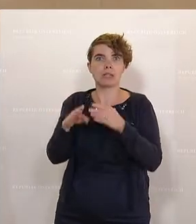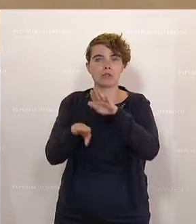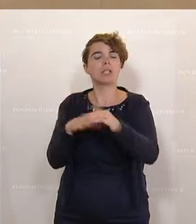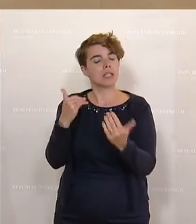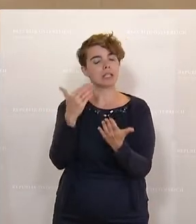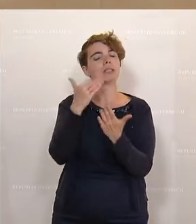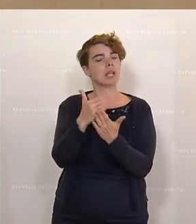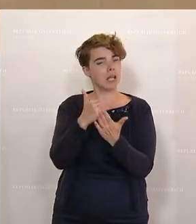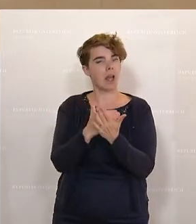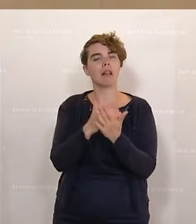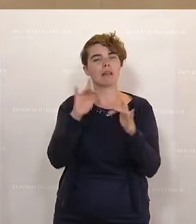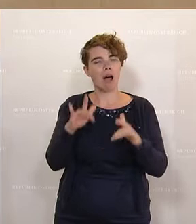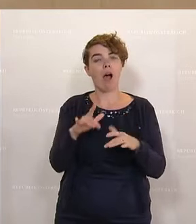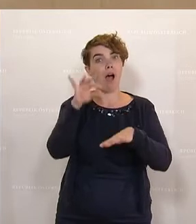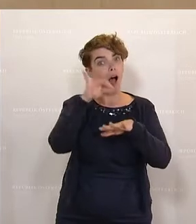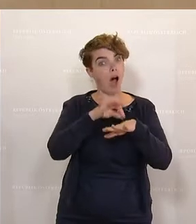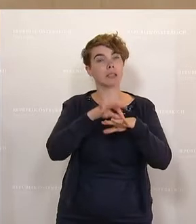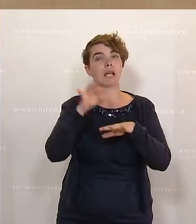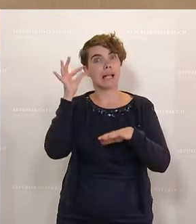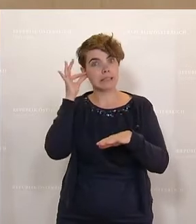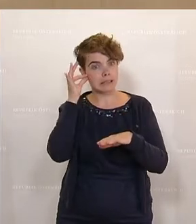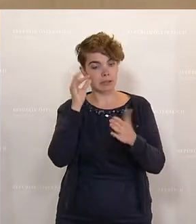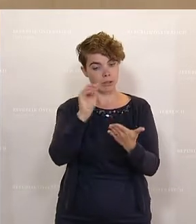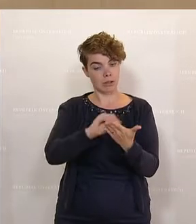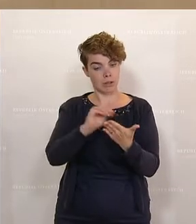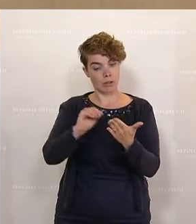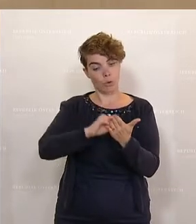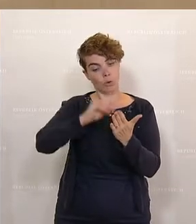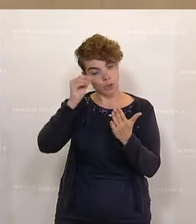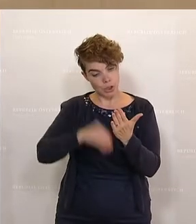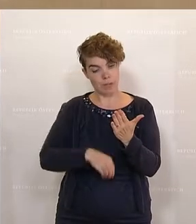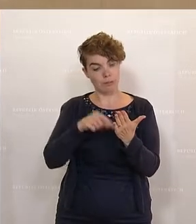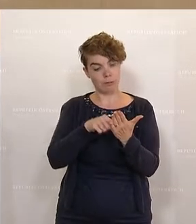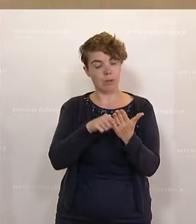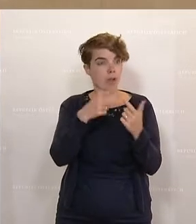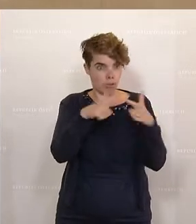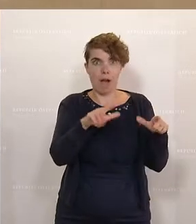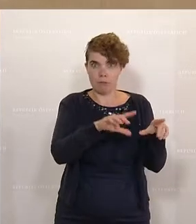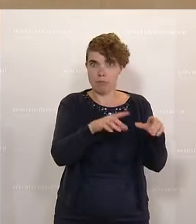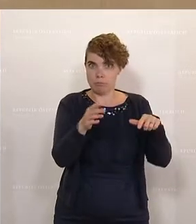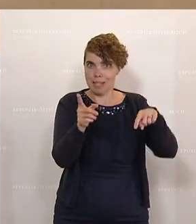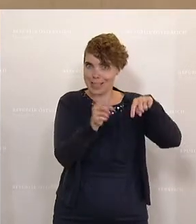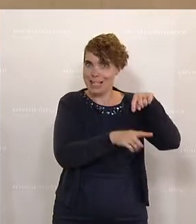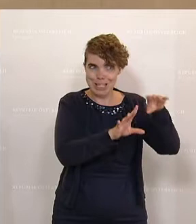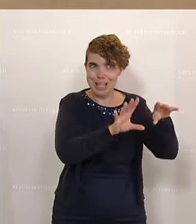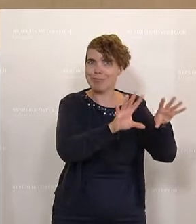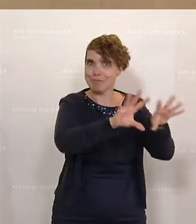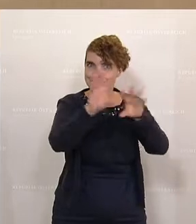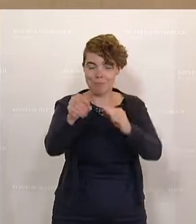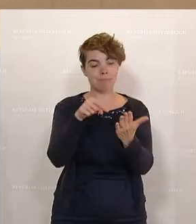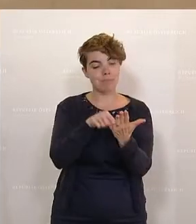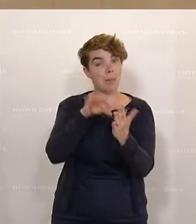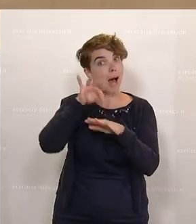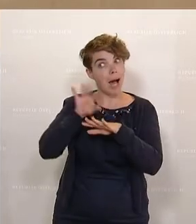Arzt oder Ärztin im Zuge der Aufhebung der Unterbringung auch sich darum bemühen, eine angemessene soziale und